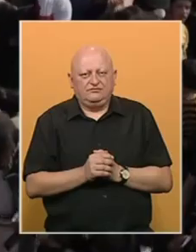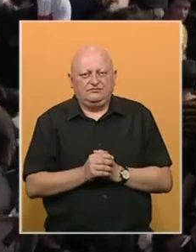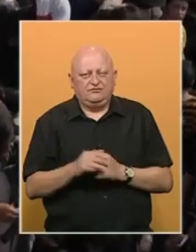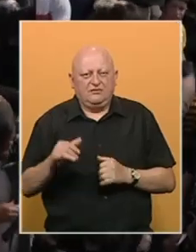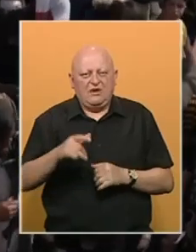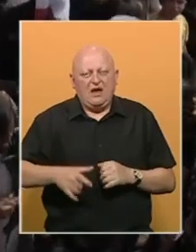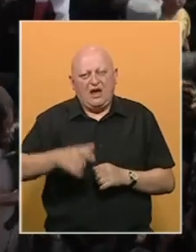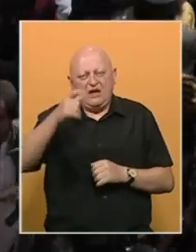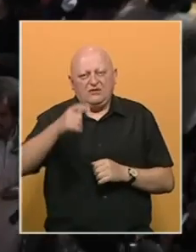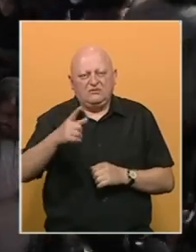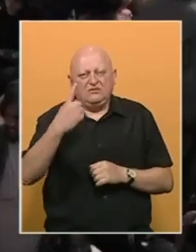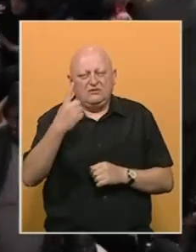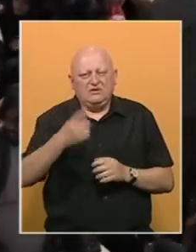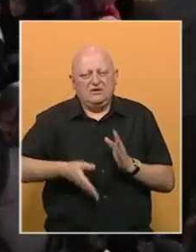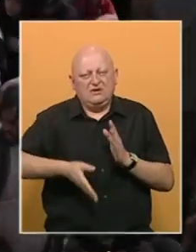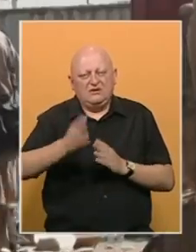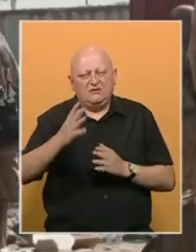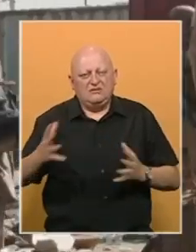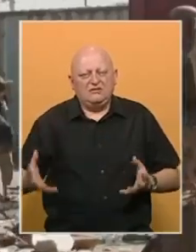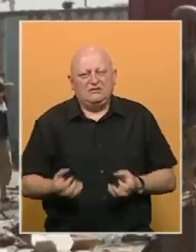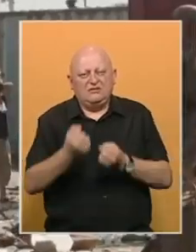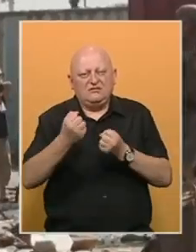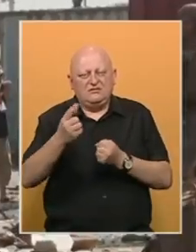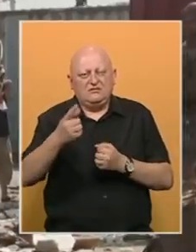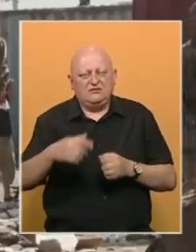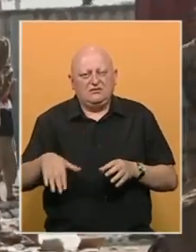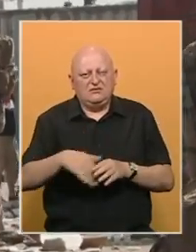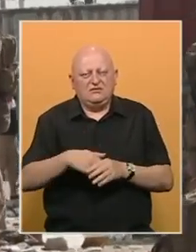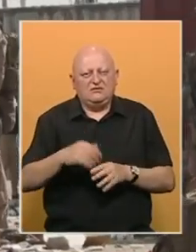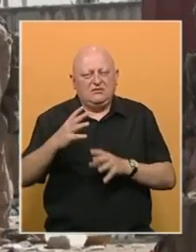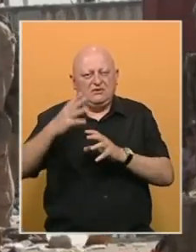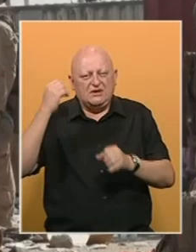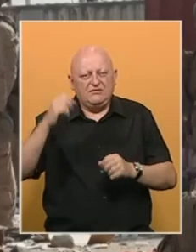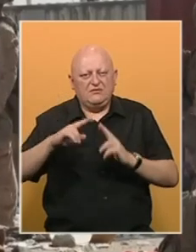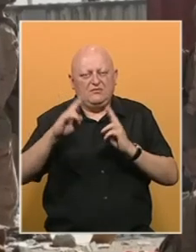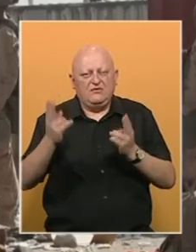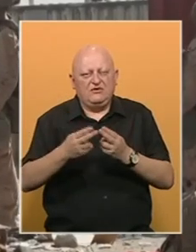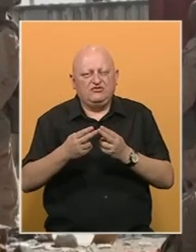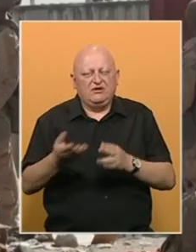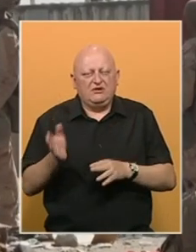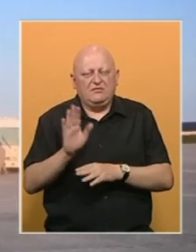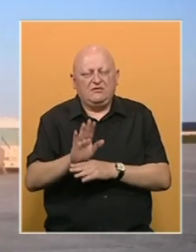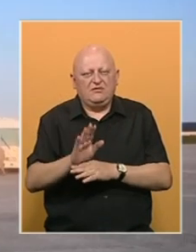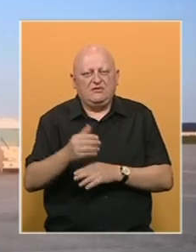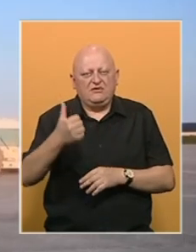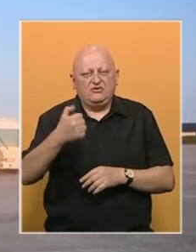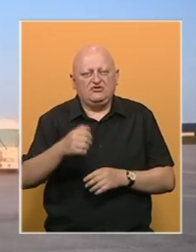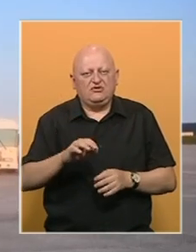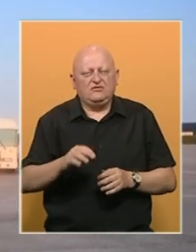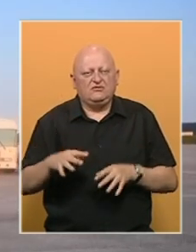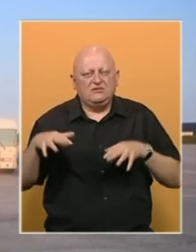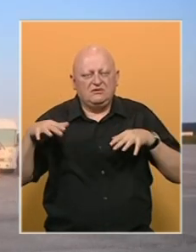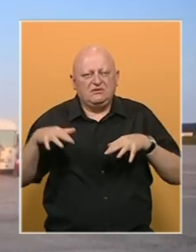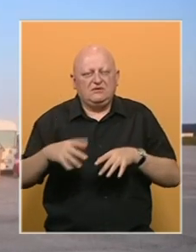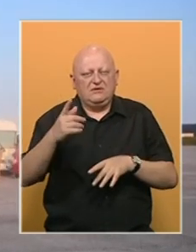Aerodrom u Kabelu jedini izlazi spasa za Afganistance zaposlene u diplomatskim i međunarodnim misijama. Na stotine ih se slijeva